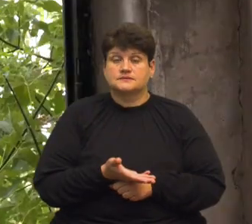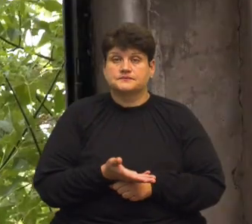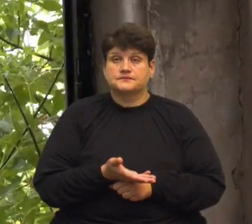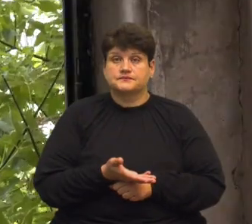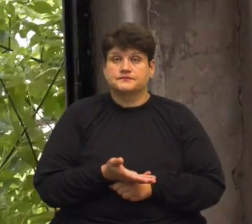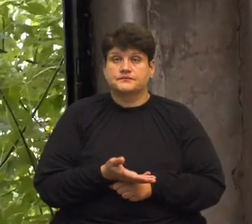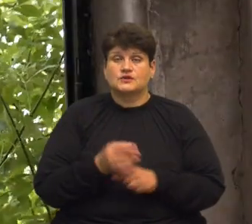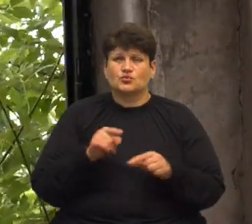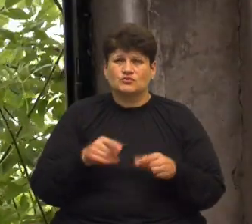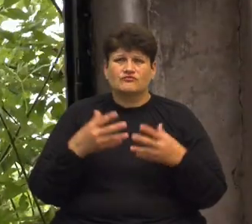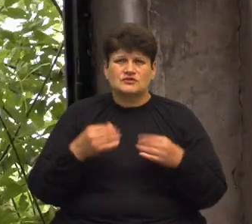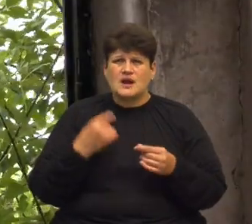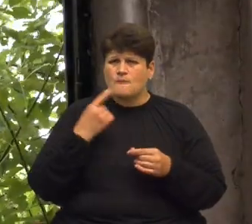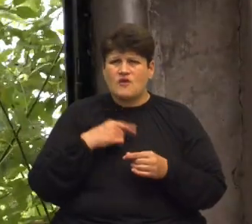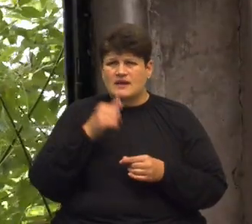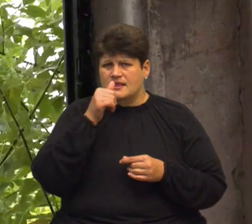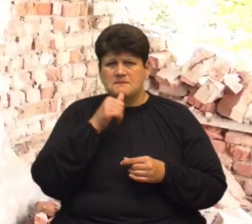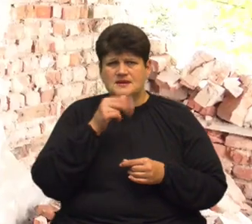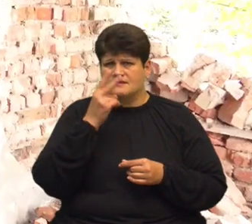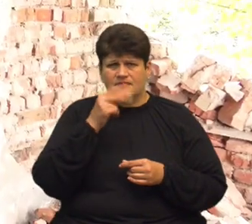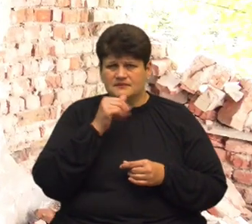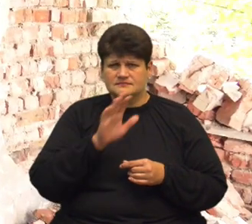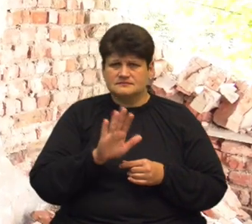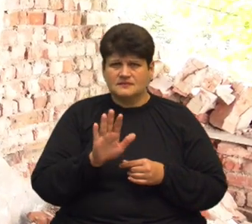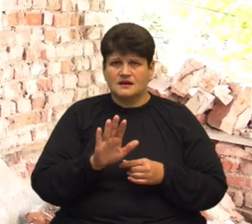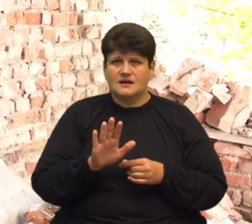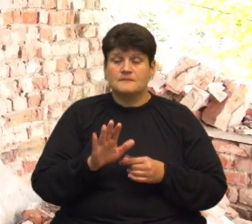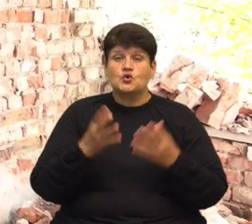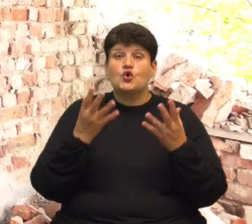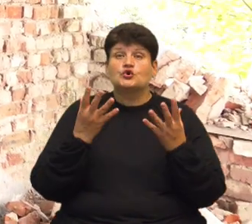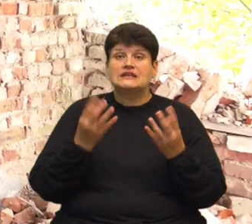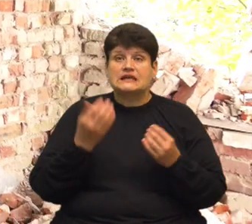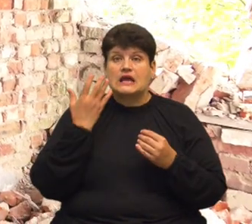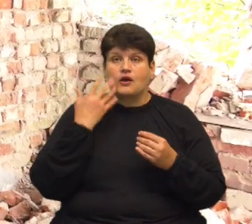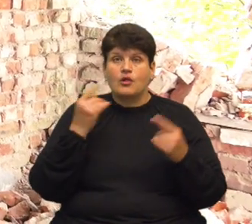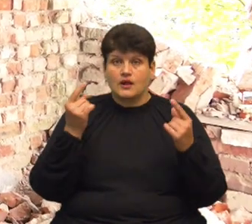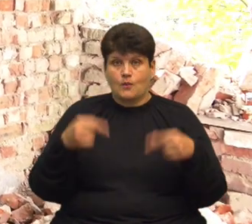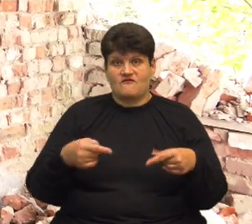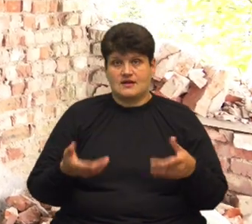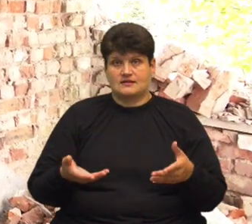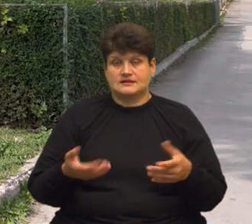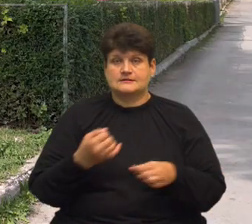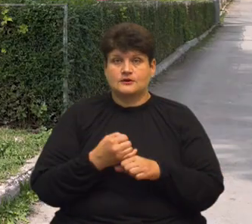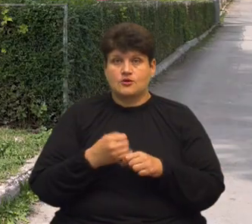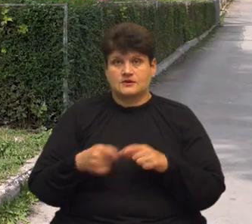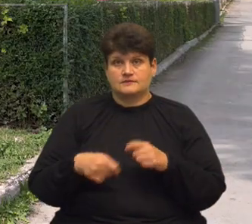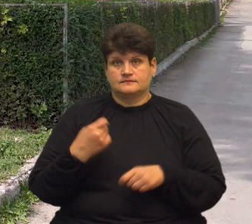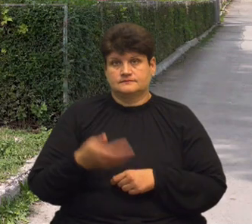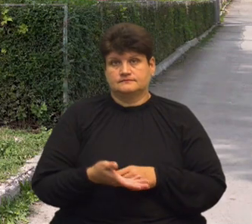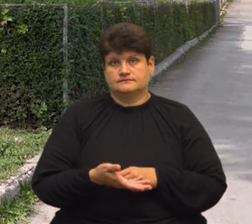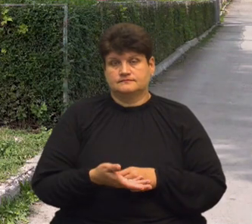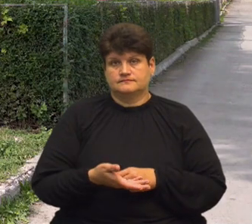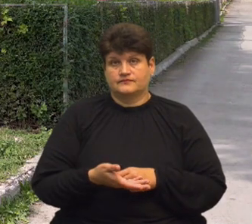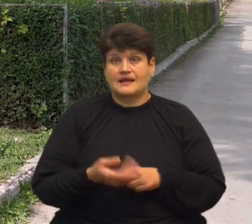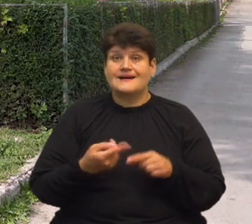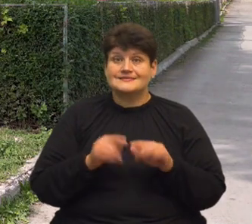мова не про місяць-два, а йде мова про дні, коли воно обвалиться і не робить шкоди. А це